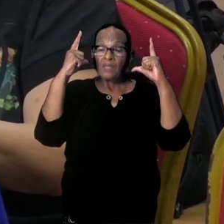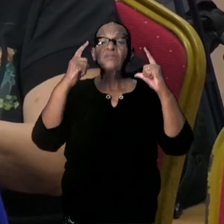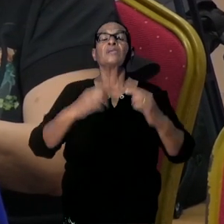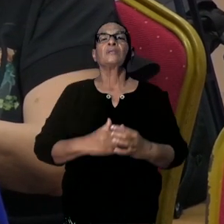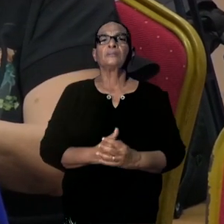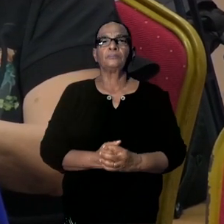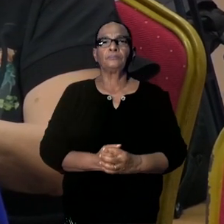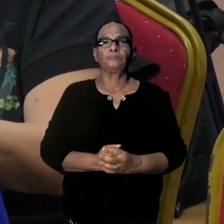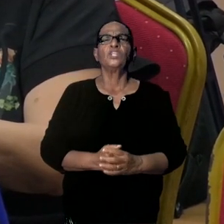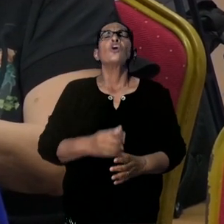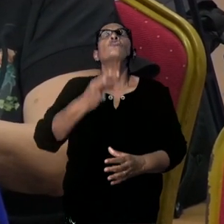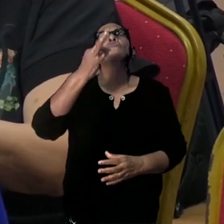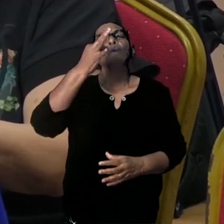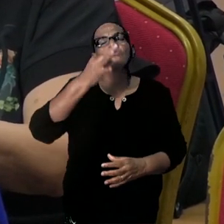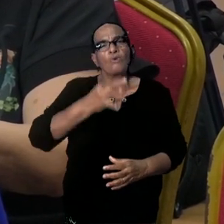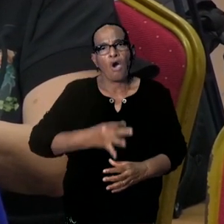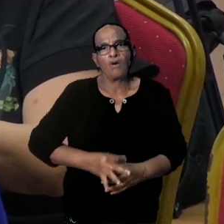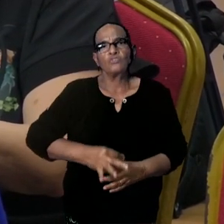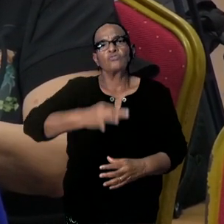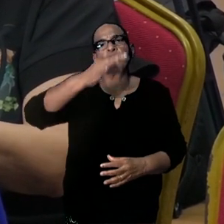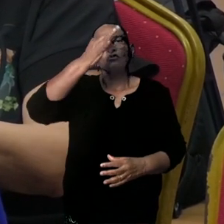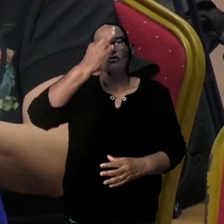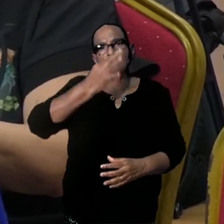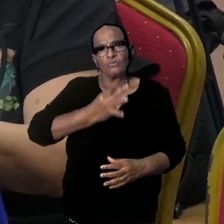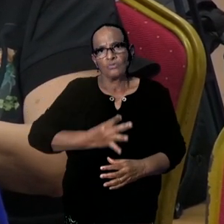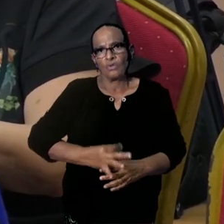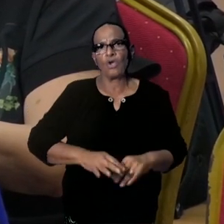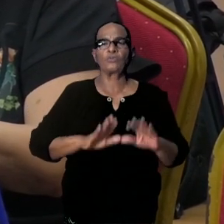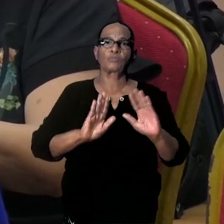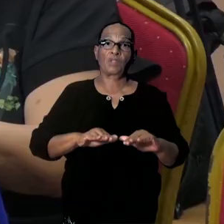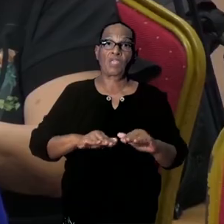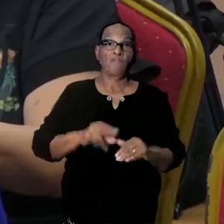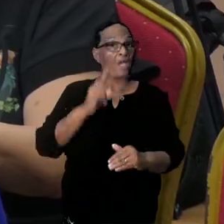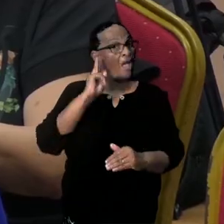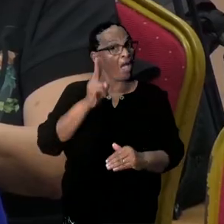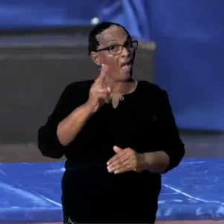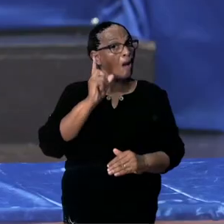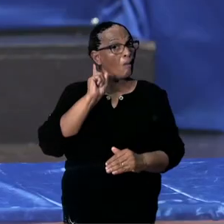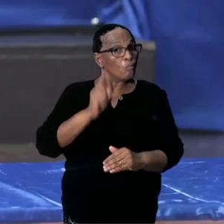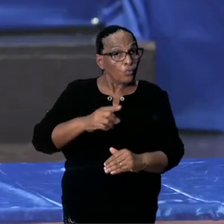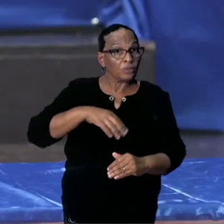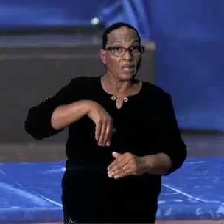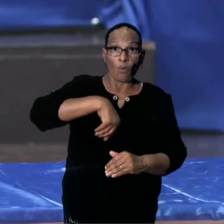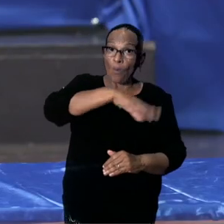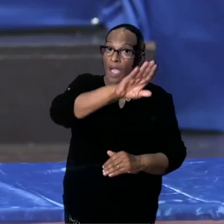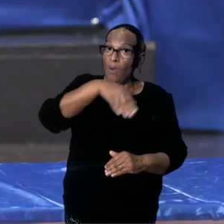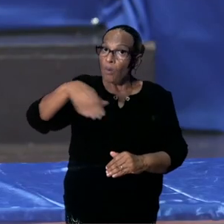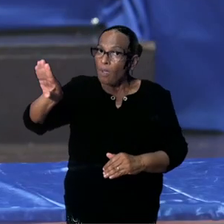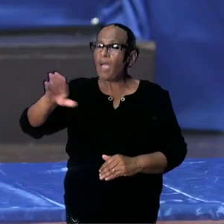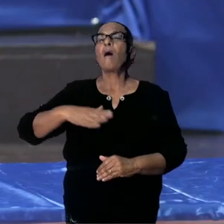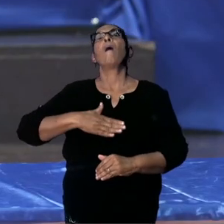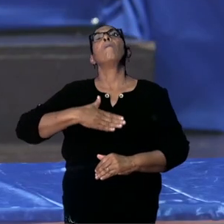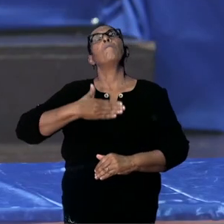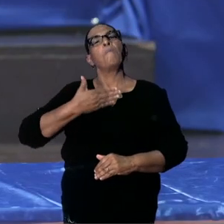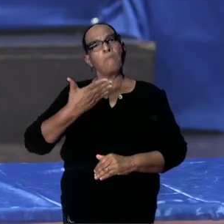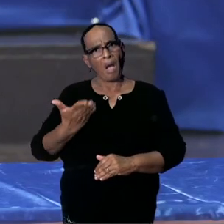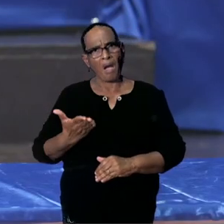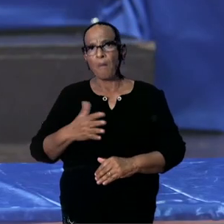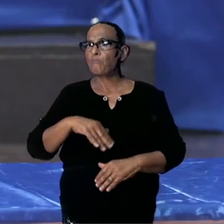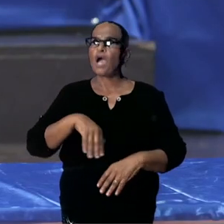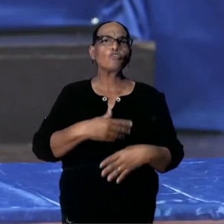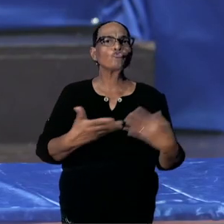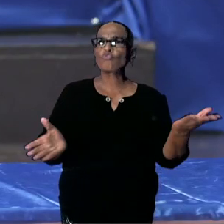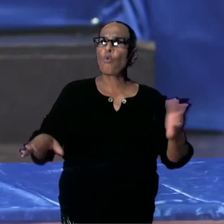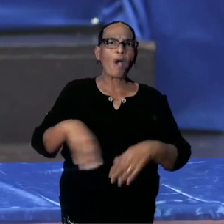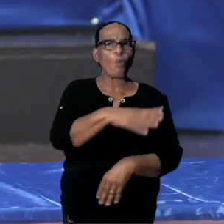thuis te blijven en slechts voor noodzakelijke werkzaamheden, medische noodgevallen of het doen van noodzakelijke